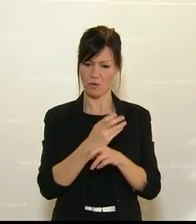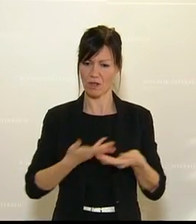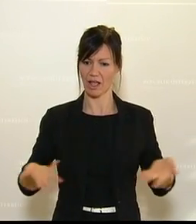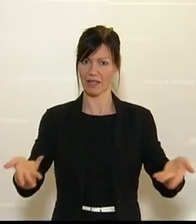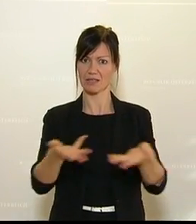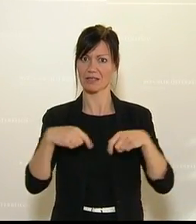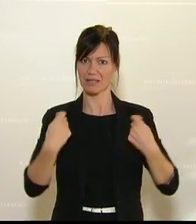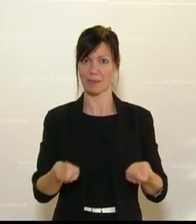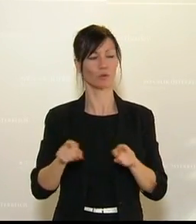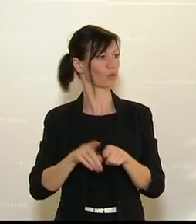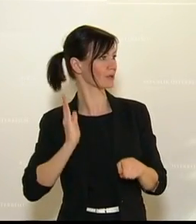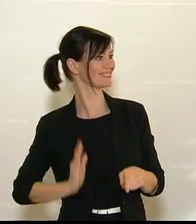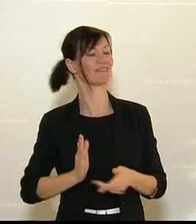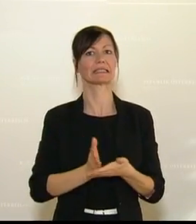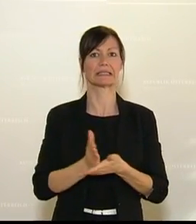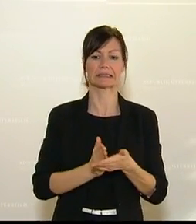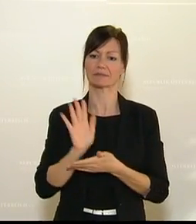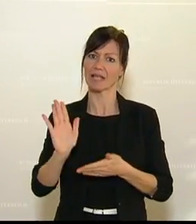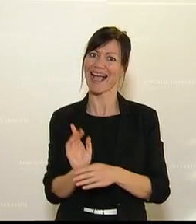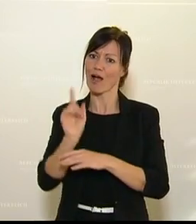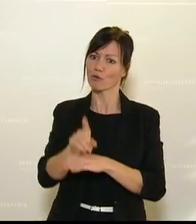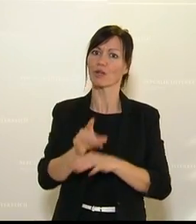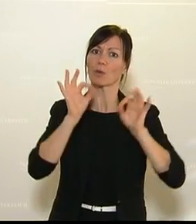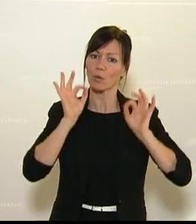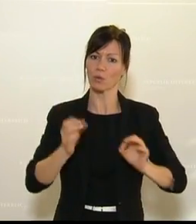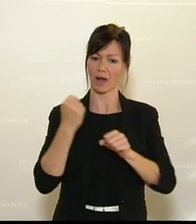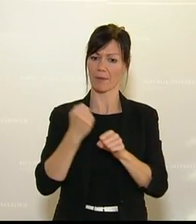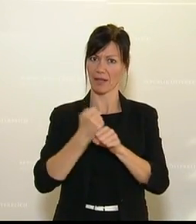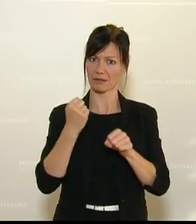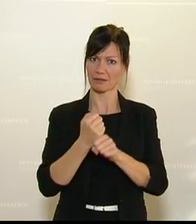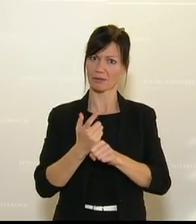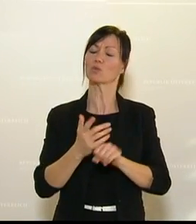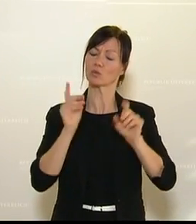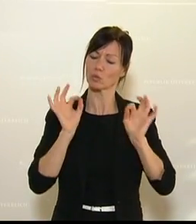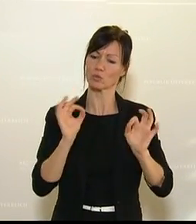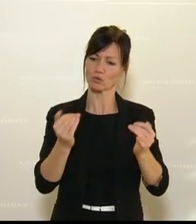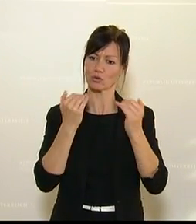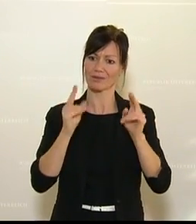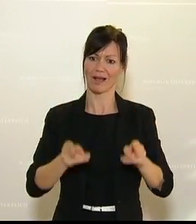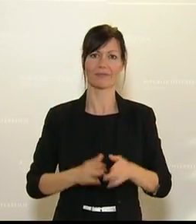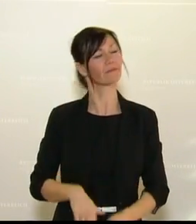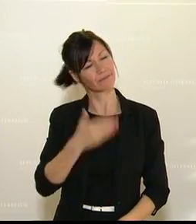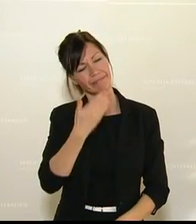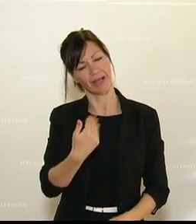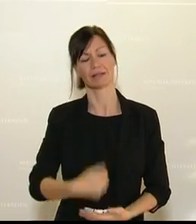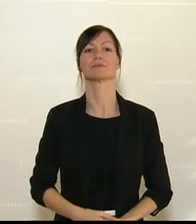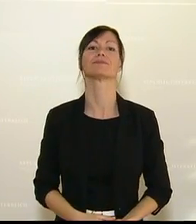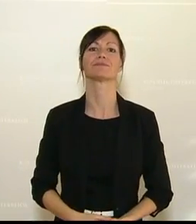Zivilbediensteten, ihren Auftrag erfüllen können und uns so schützen können. Ich danke Ihnen.